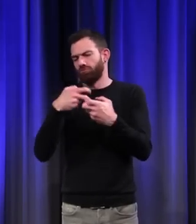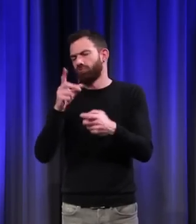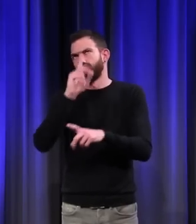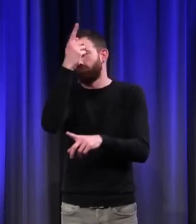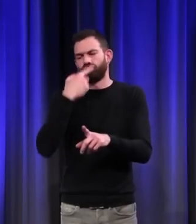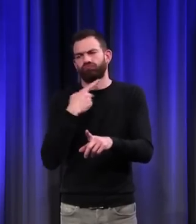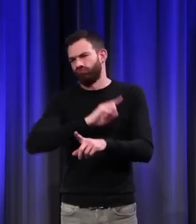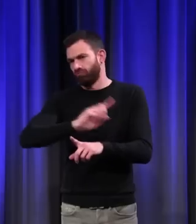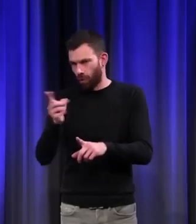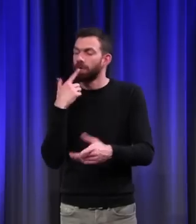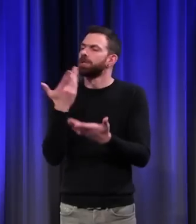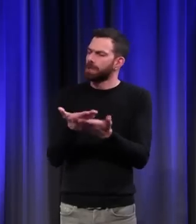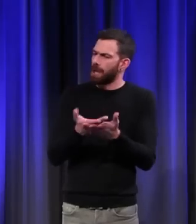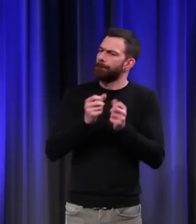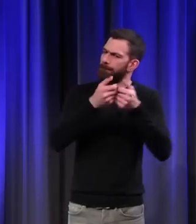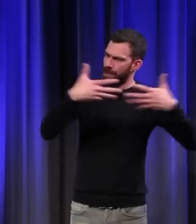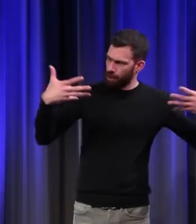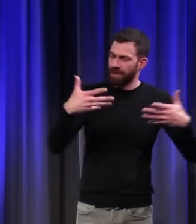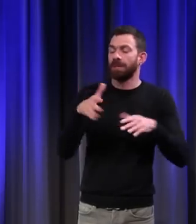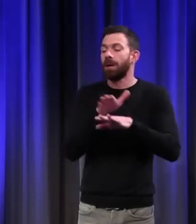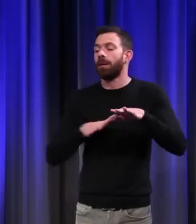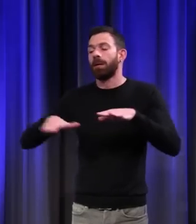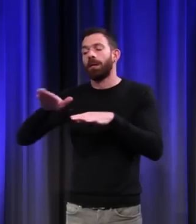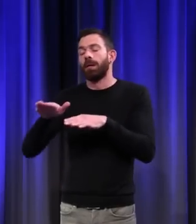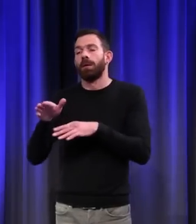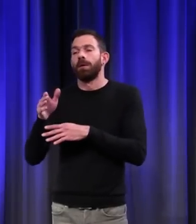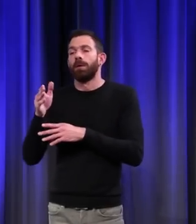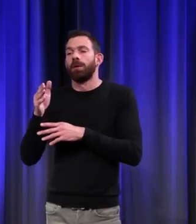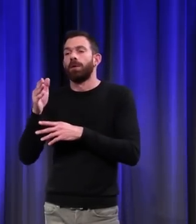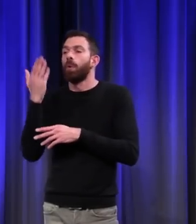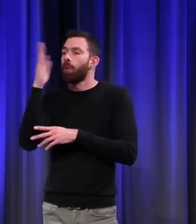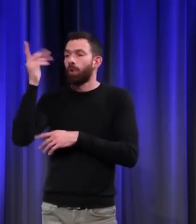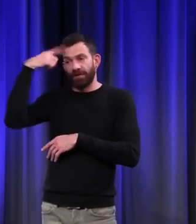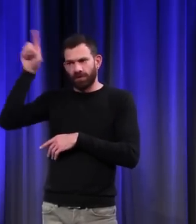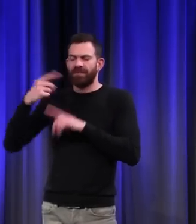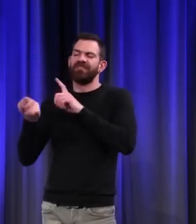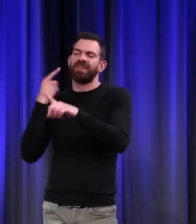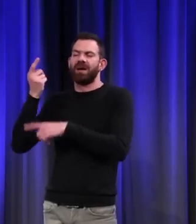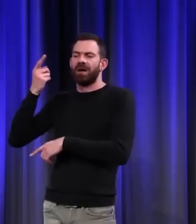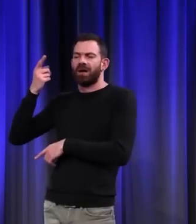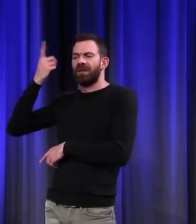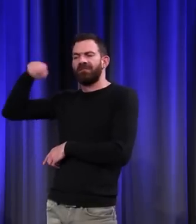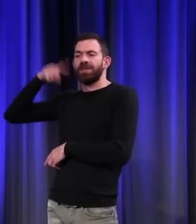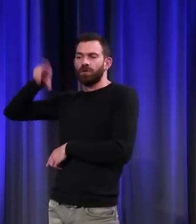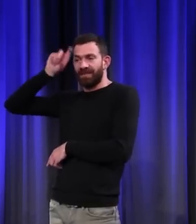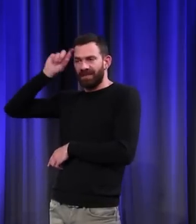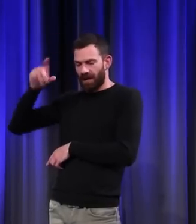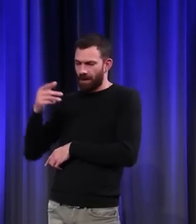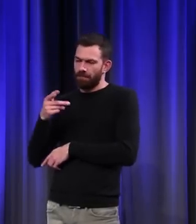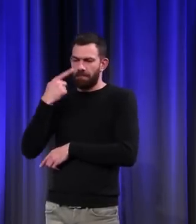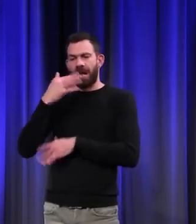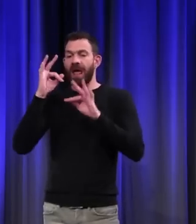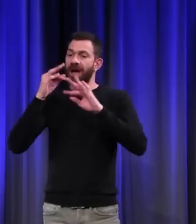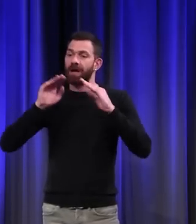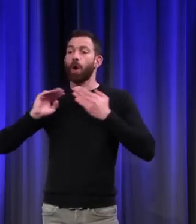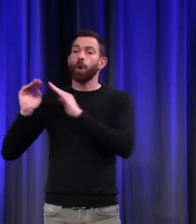Donc ça, c'est le courant dominant. Mais il y a un deuxième courant qui est hérité d'Aristote. Au fond, c'est l'idée d'une communauté des êtres vivants.